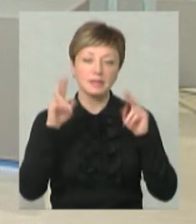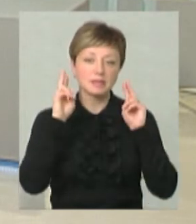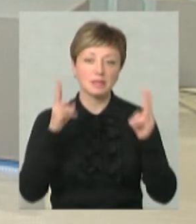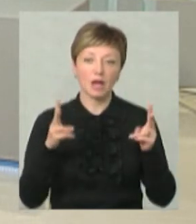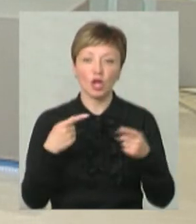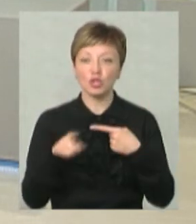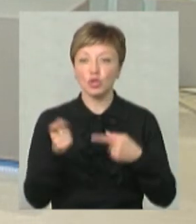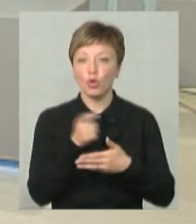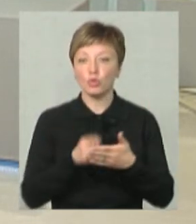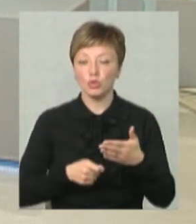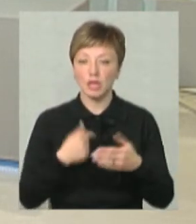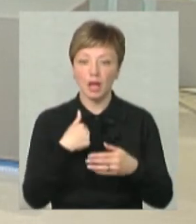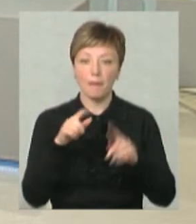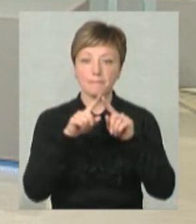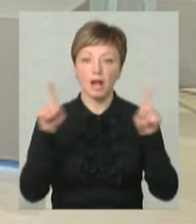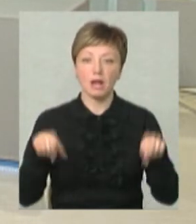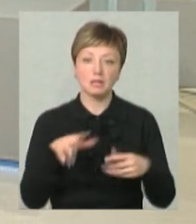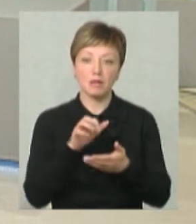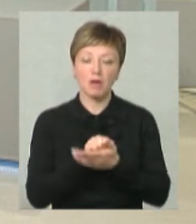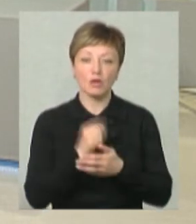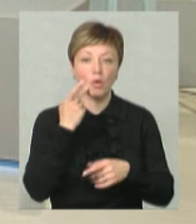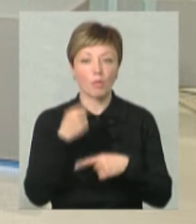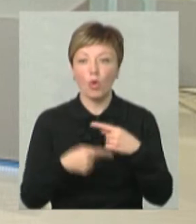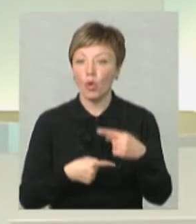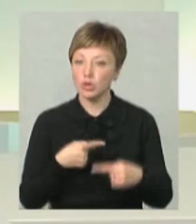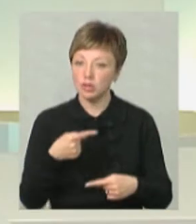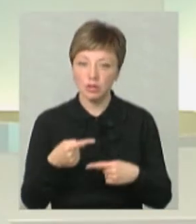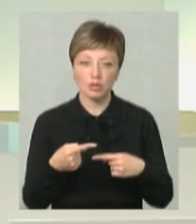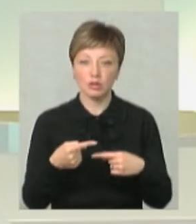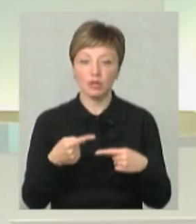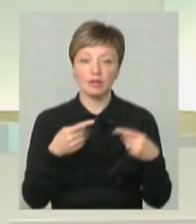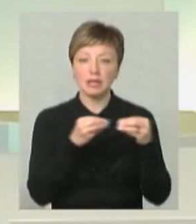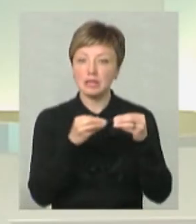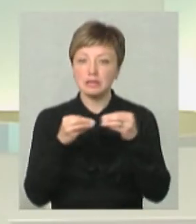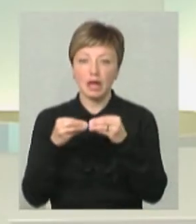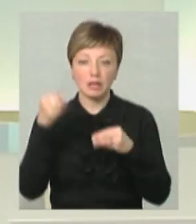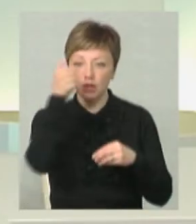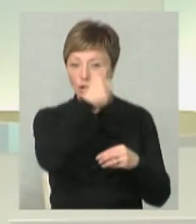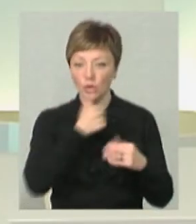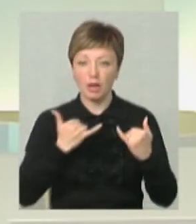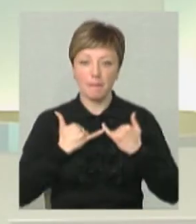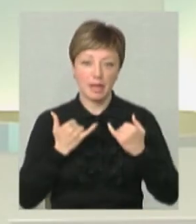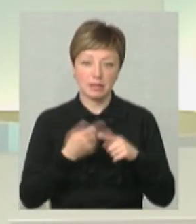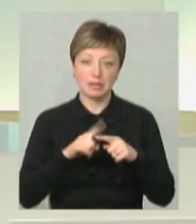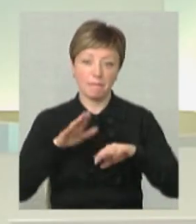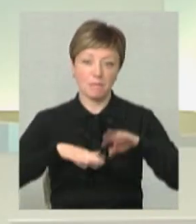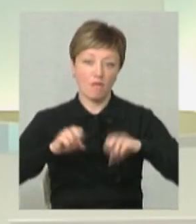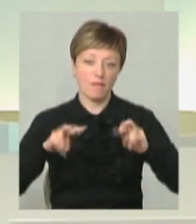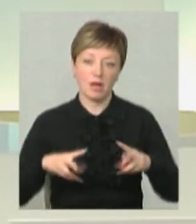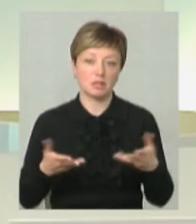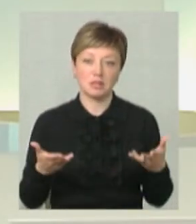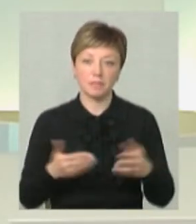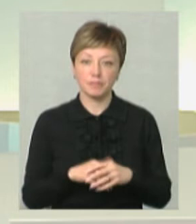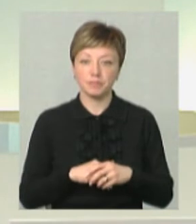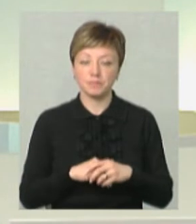інший художник. Я плакатом займаюся постійно. Десятки років і для мене це, ну, це професія, власне